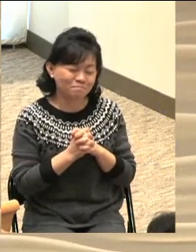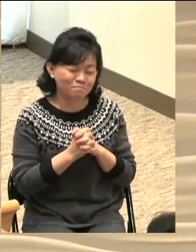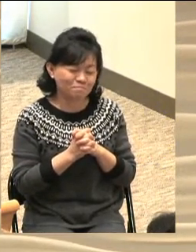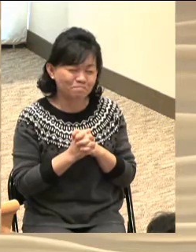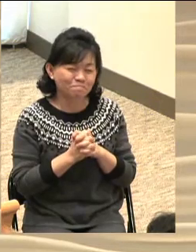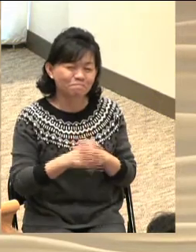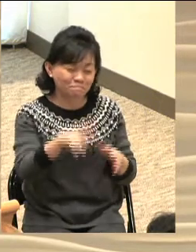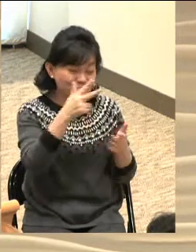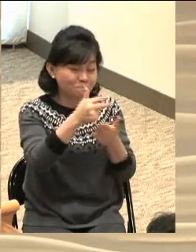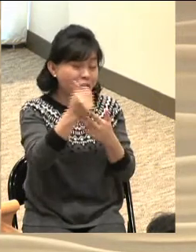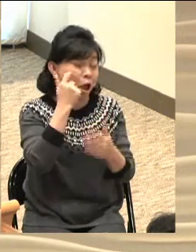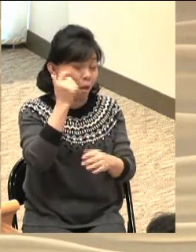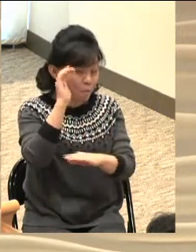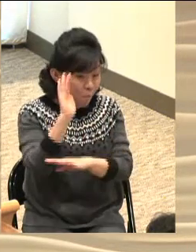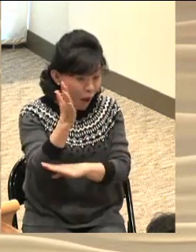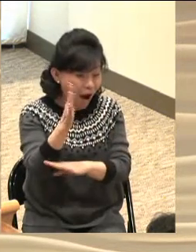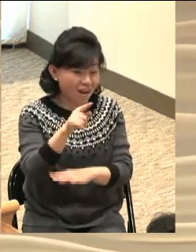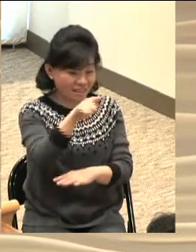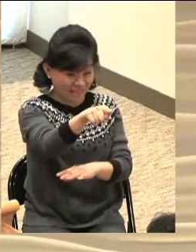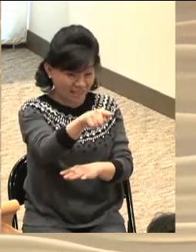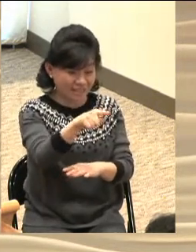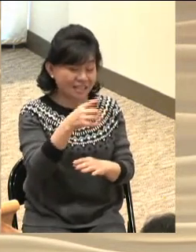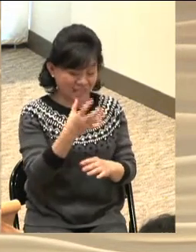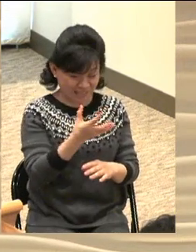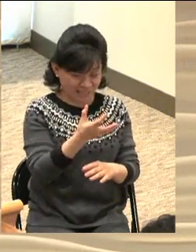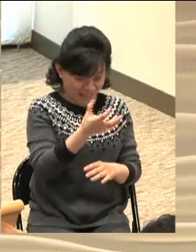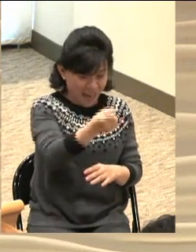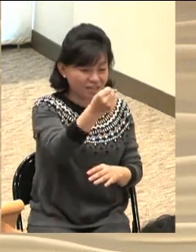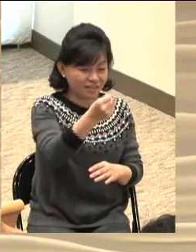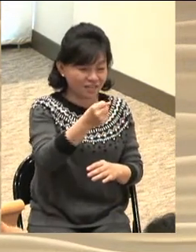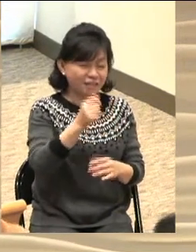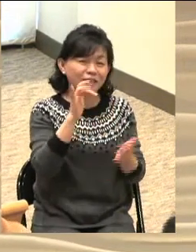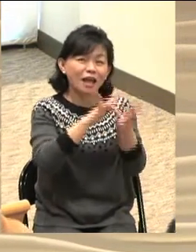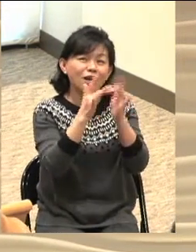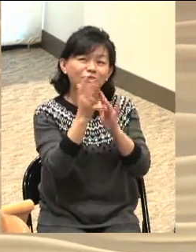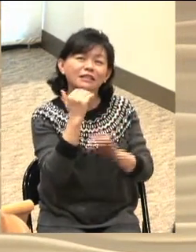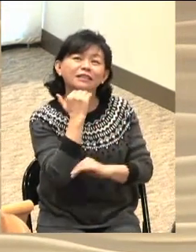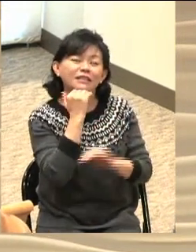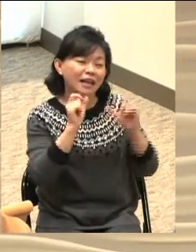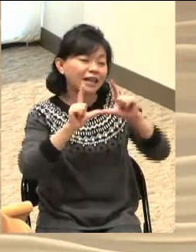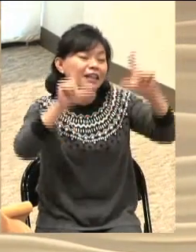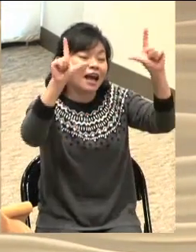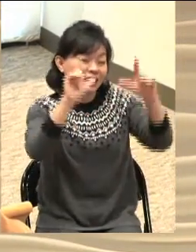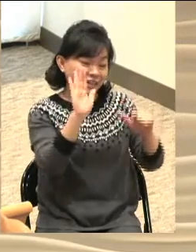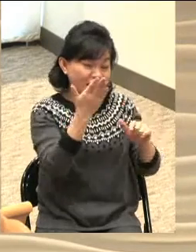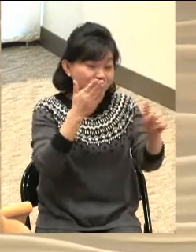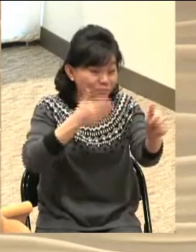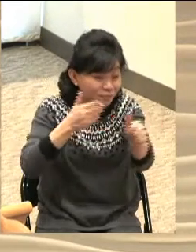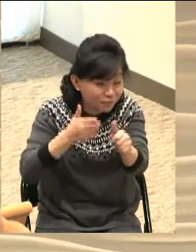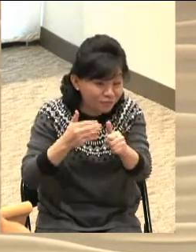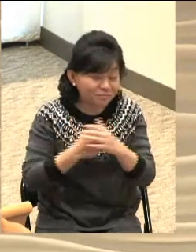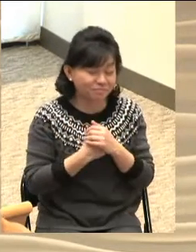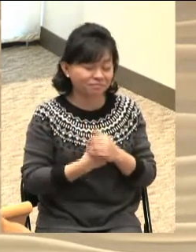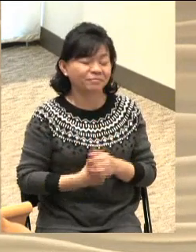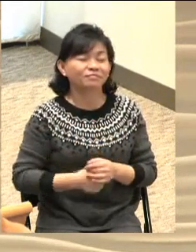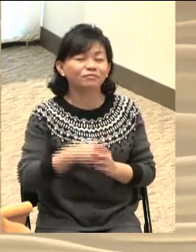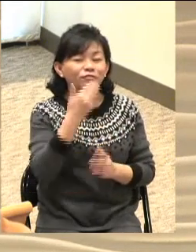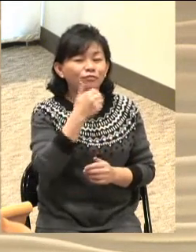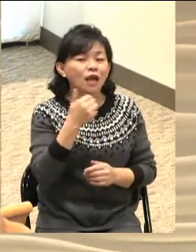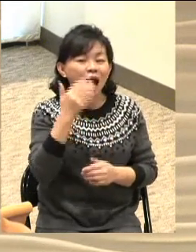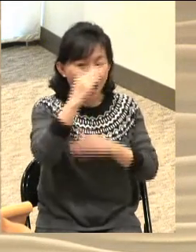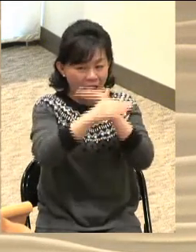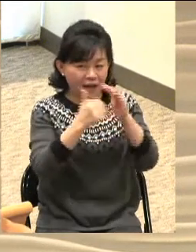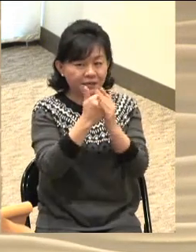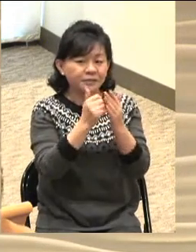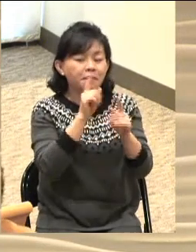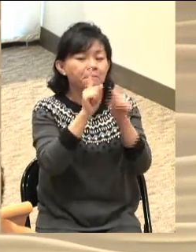주님의 평화가 넘치는 이 대강절 되시기를 또 축복드립니다. 하나님의 말씀은 누가복음 1장